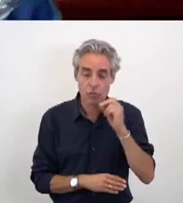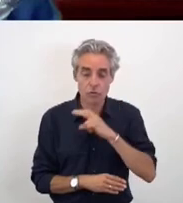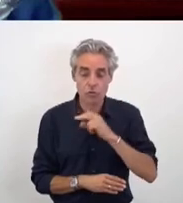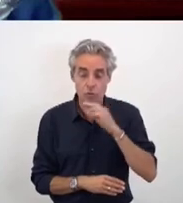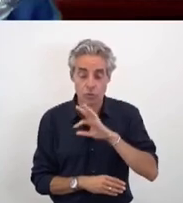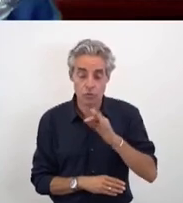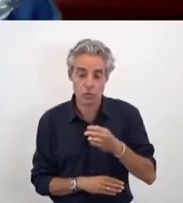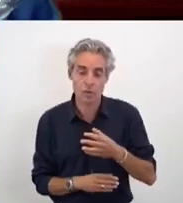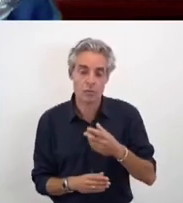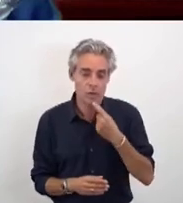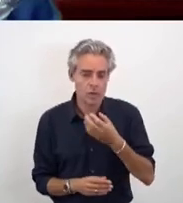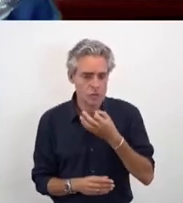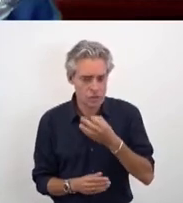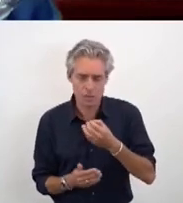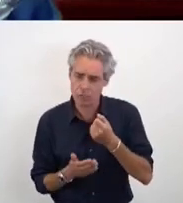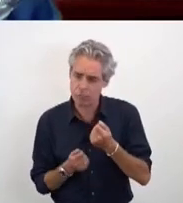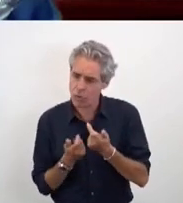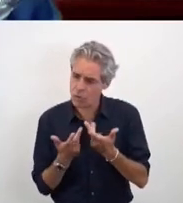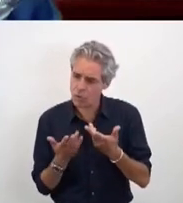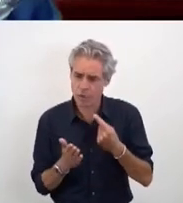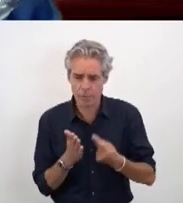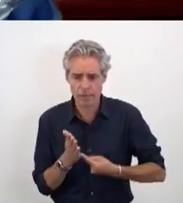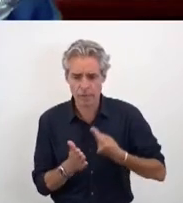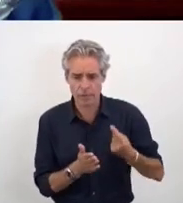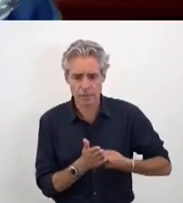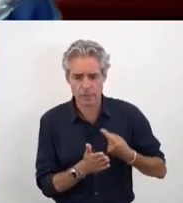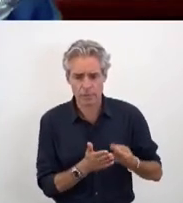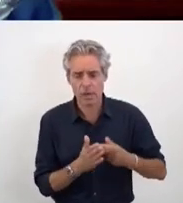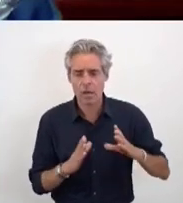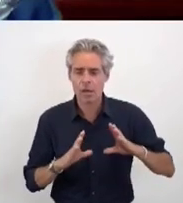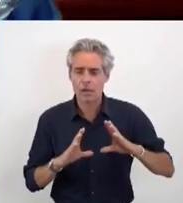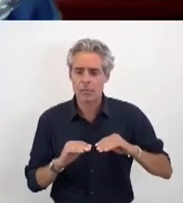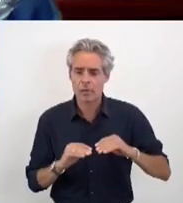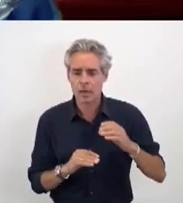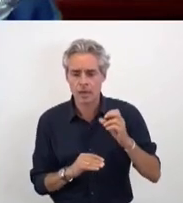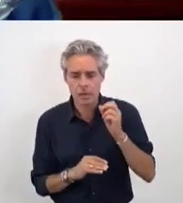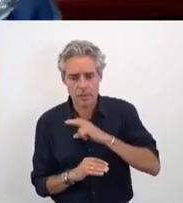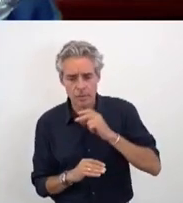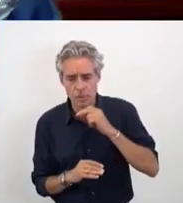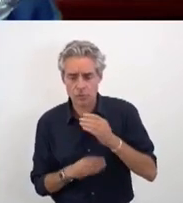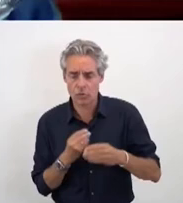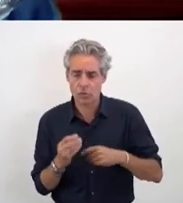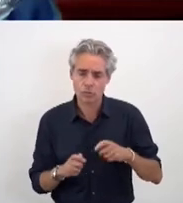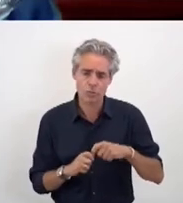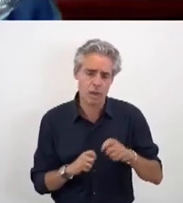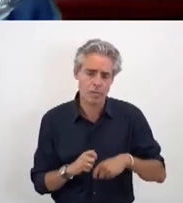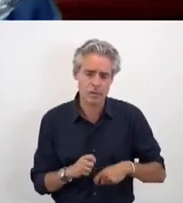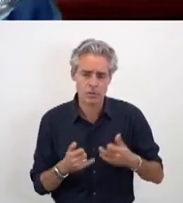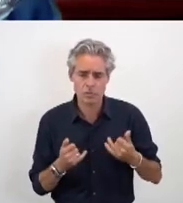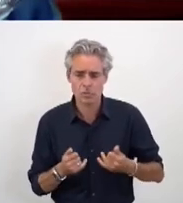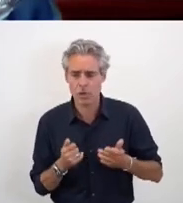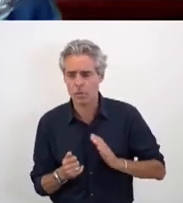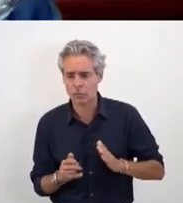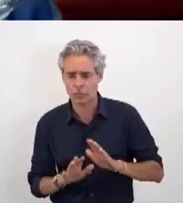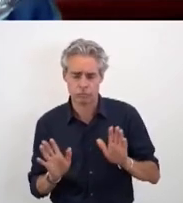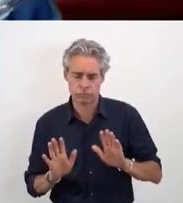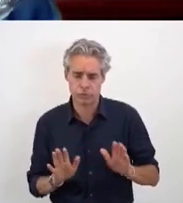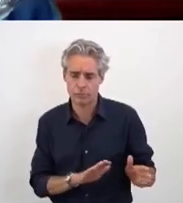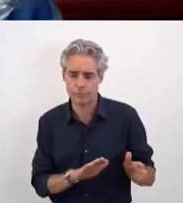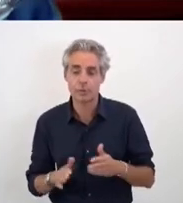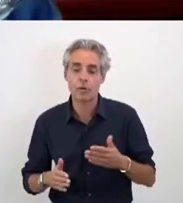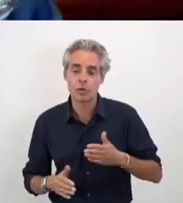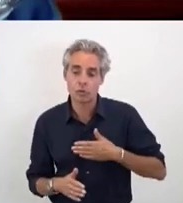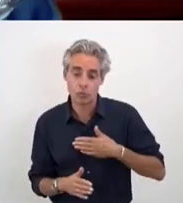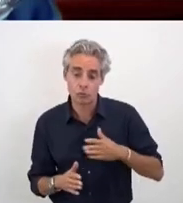Je l'ai dit à plusieurs reprises, à leurs places d'hébergement d'urgence ou de stabilisation sur notre commune. Nous avions